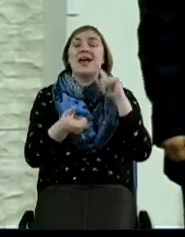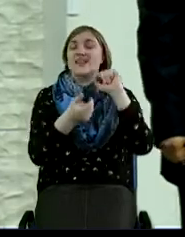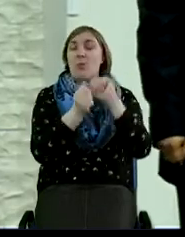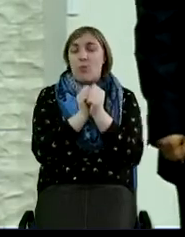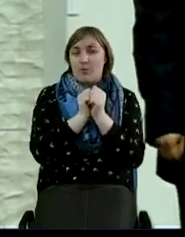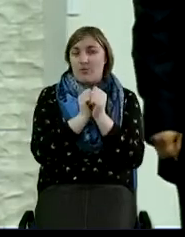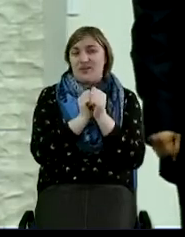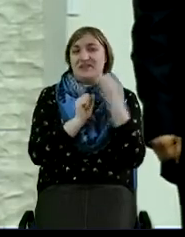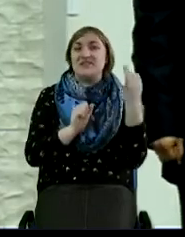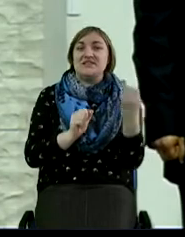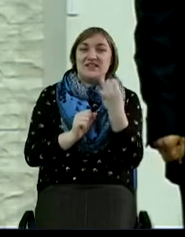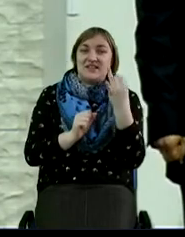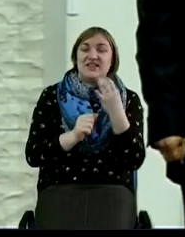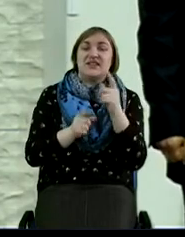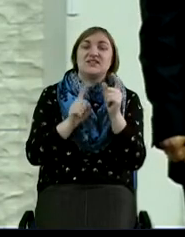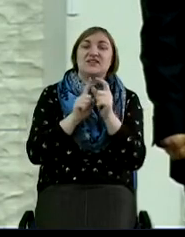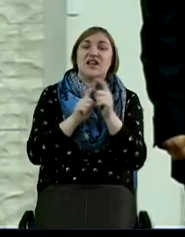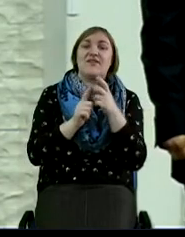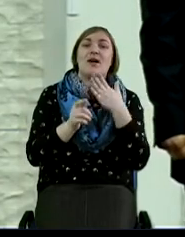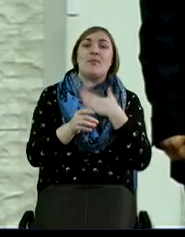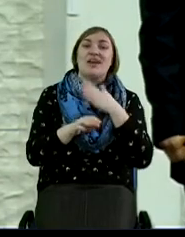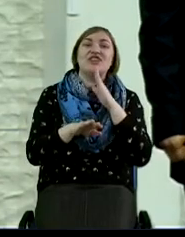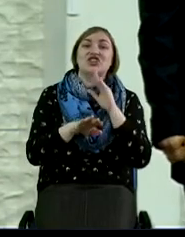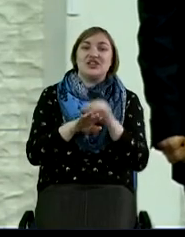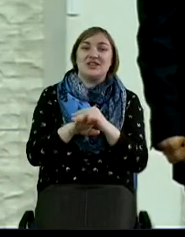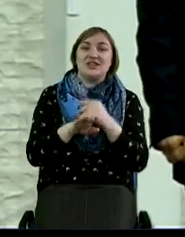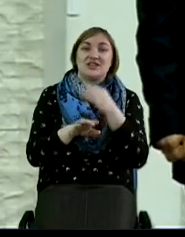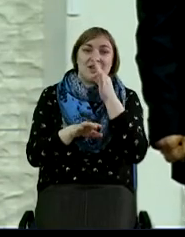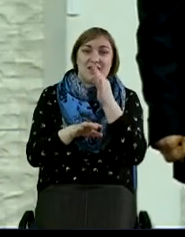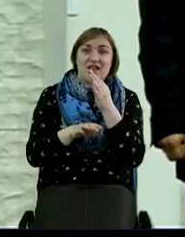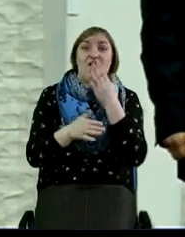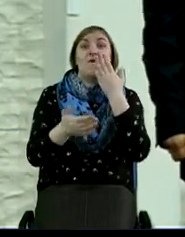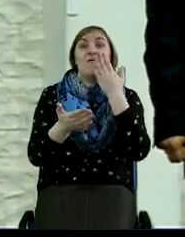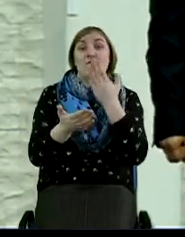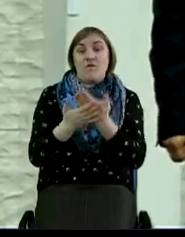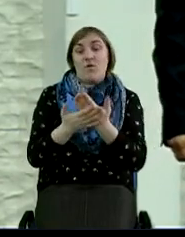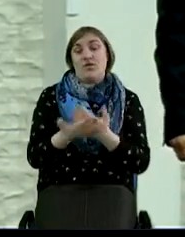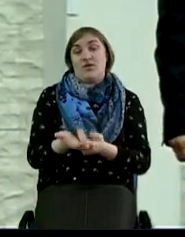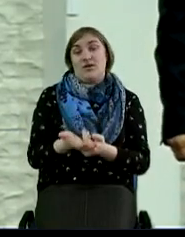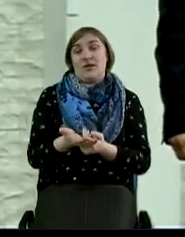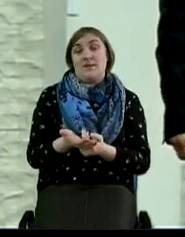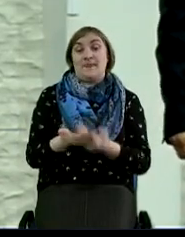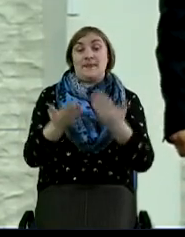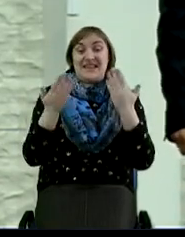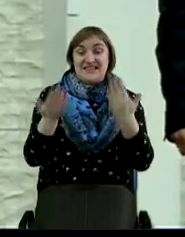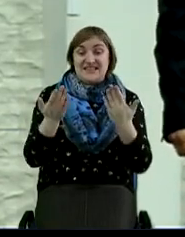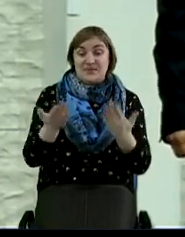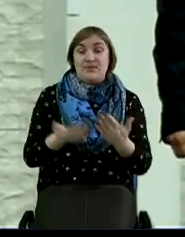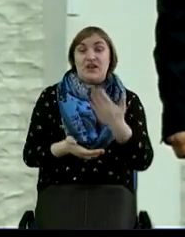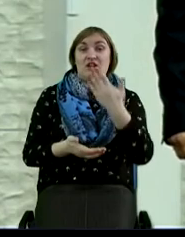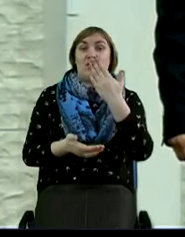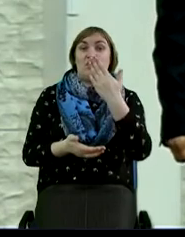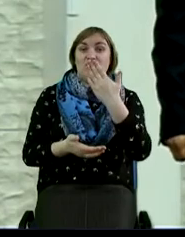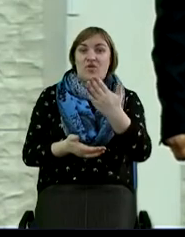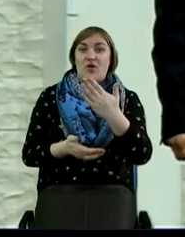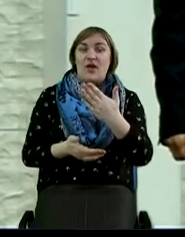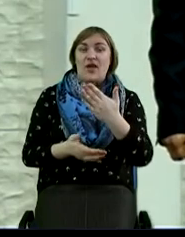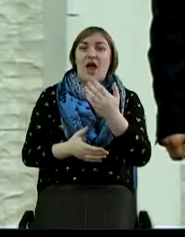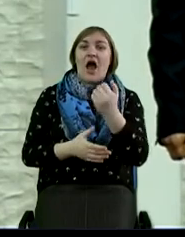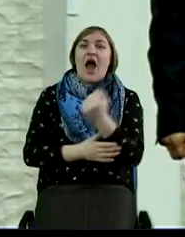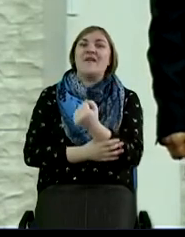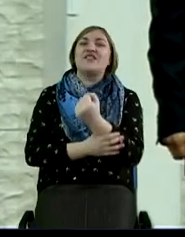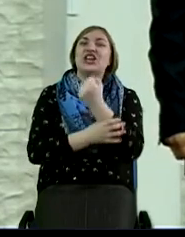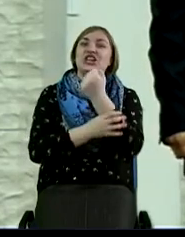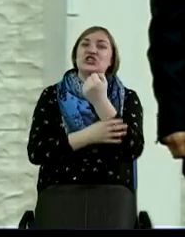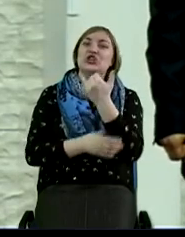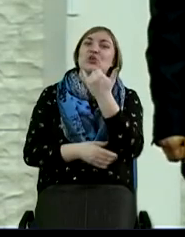интересно, слова моей жены, которая сказала, ну вот, говорит Эдик, теперь, говорит, твой авторитет у детей пошатнулся. Говорит,